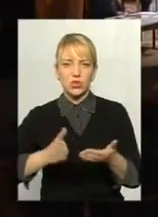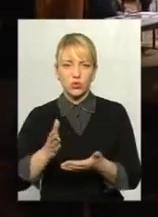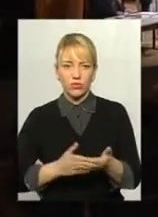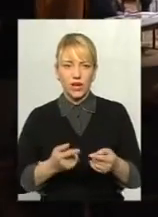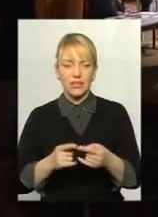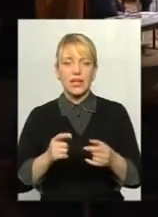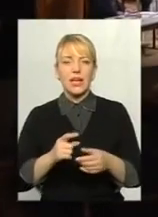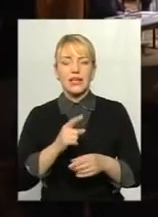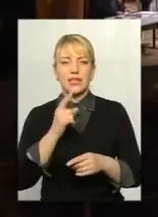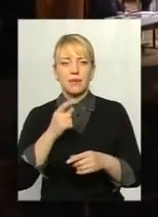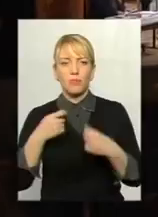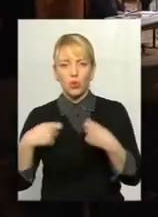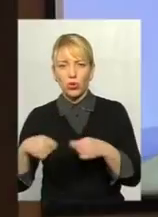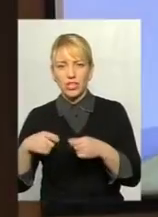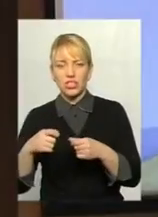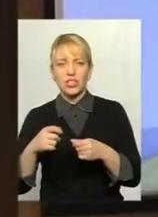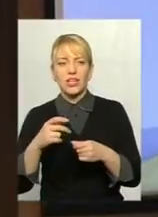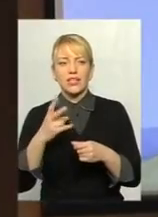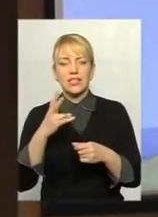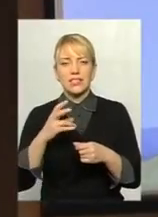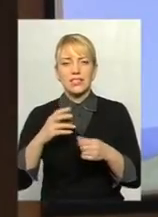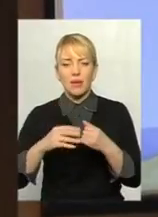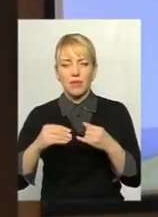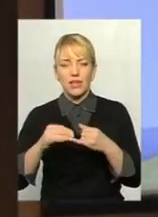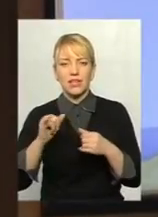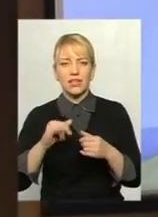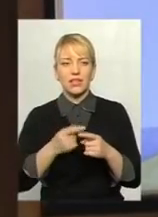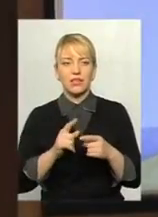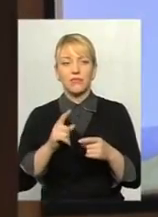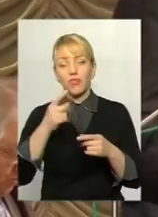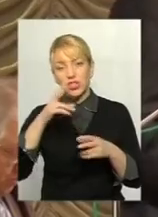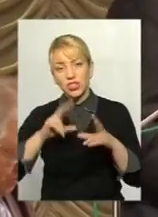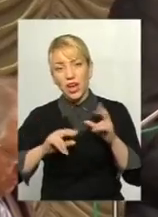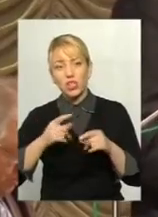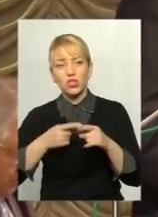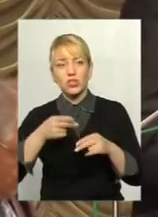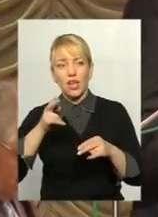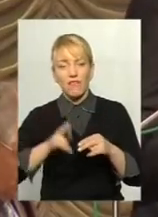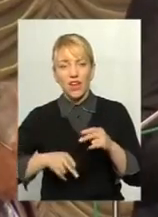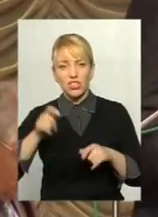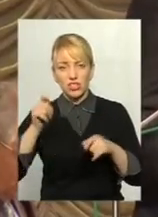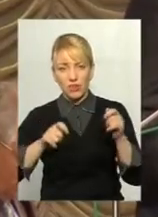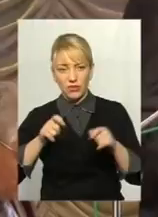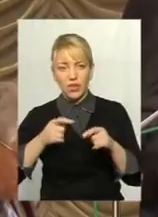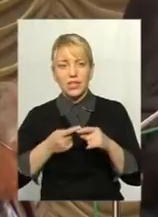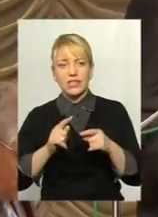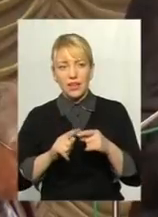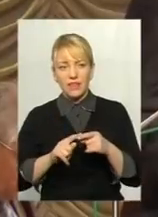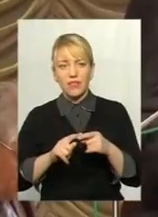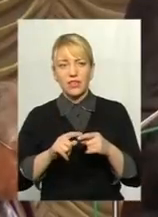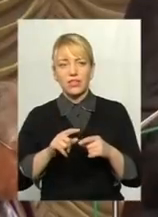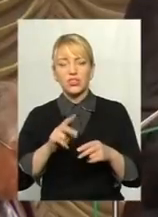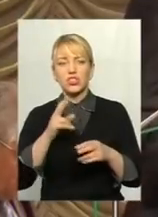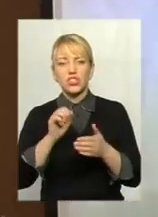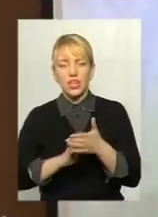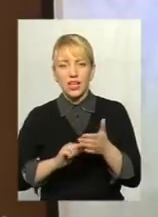на продаж та дарування земельних ділянок. Бо вважають, завершення земельної реформи, розпочатою у 90-х роках, гальмується саме через цей мораторій.